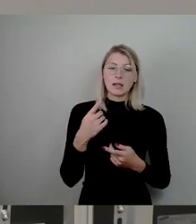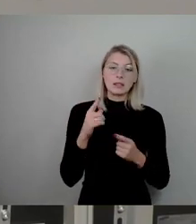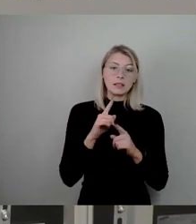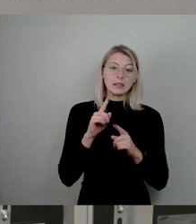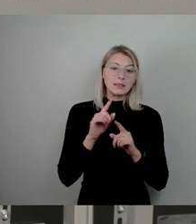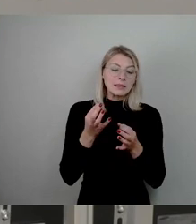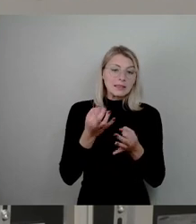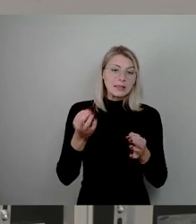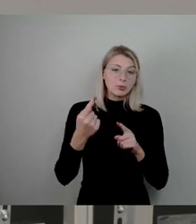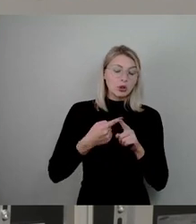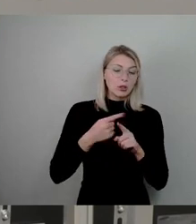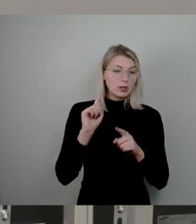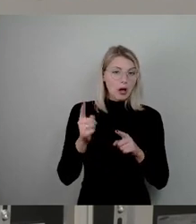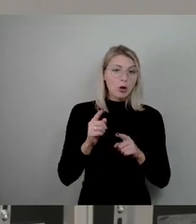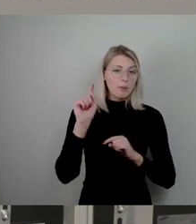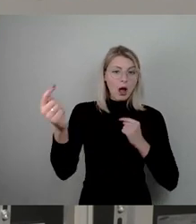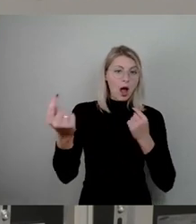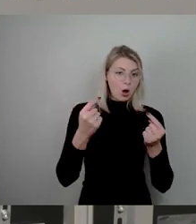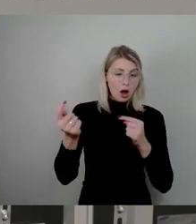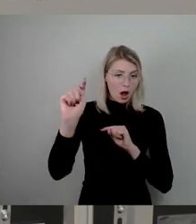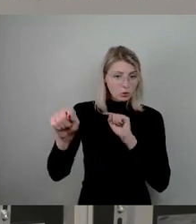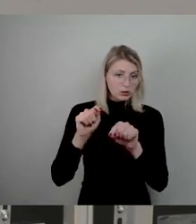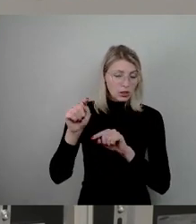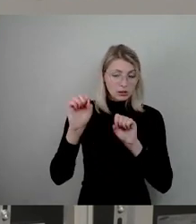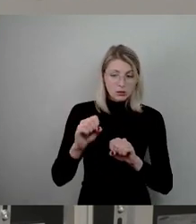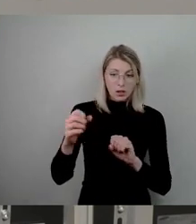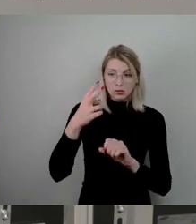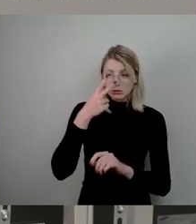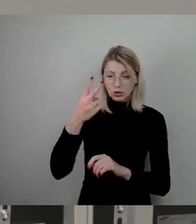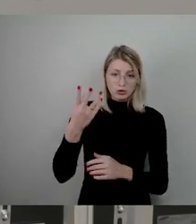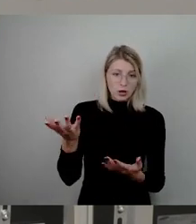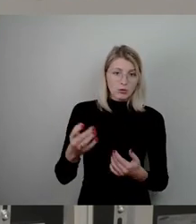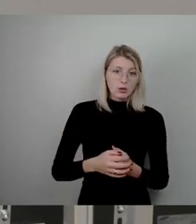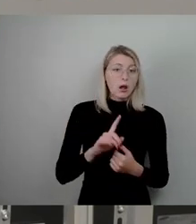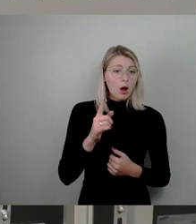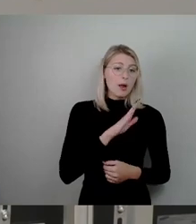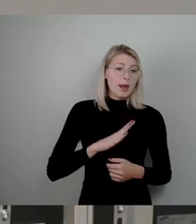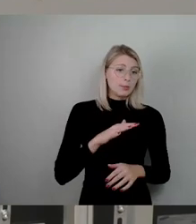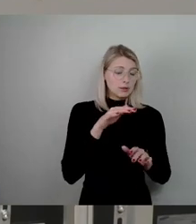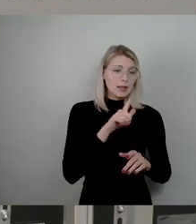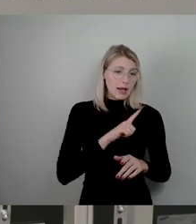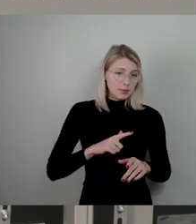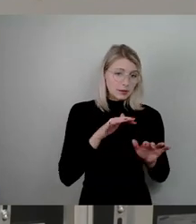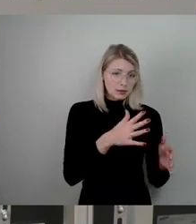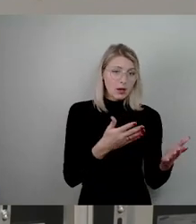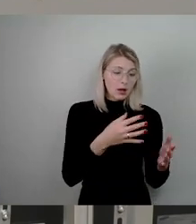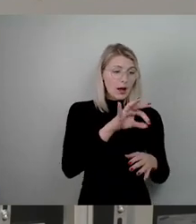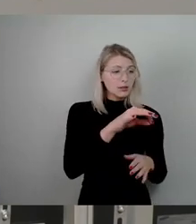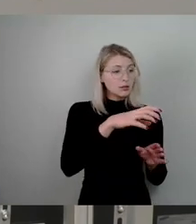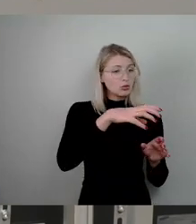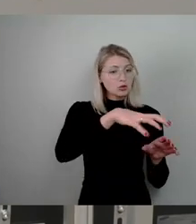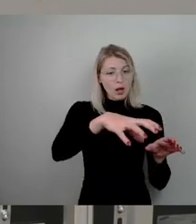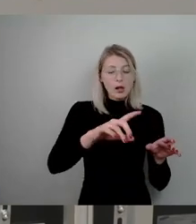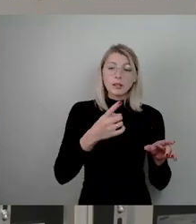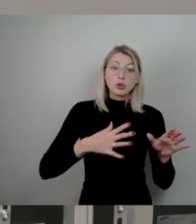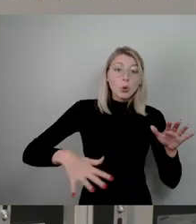Ausland kann man das an ganz, ganz vielen Stellen auch besichtigen. In Leipzig gibt es das auch an einzelnen Stellen, jetzt auch nicht flächendeckend, aber es gibt es